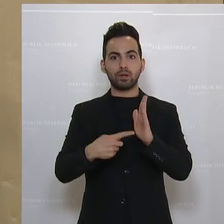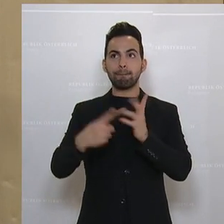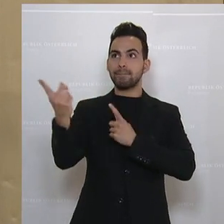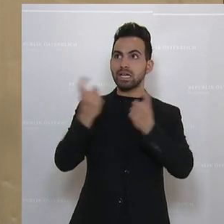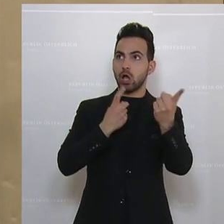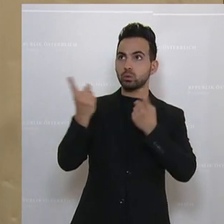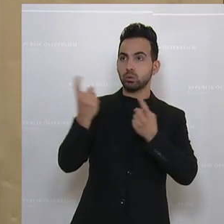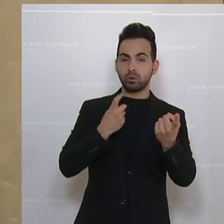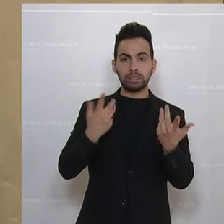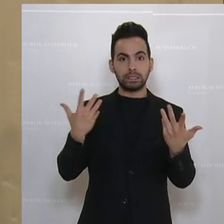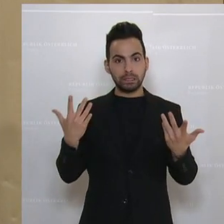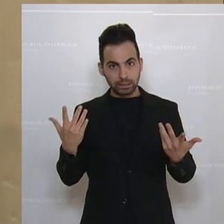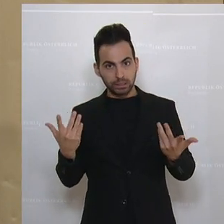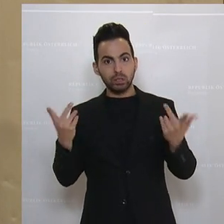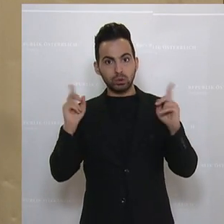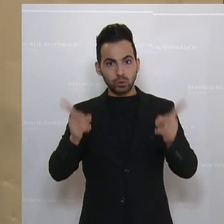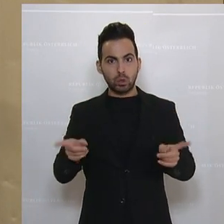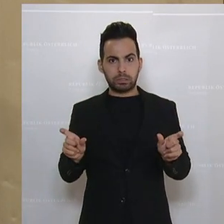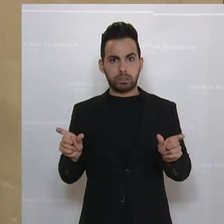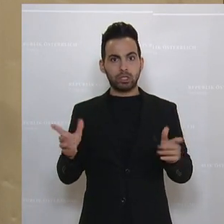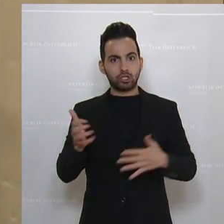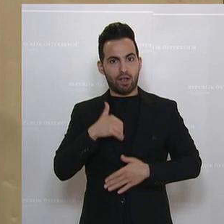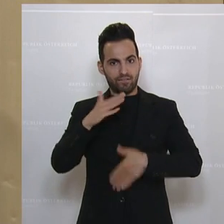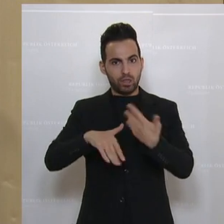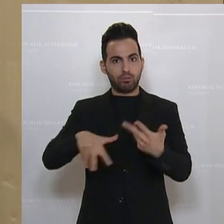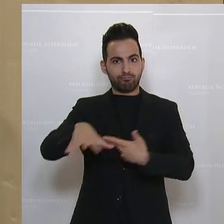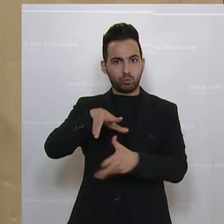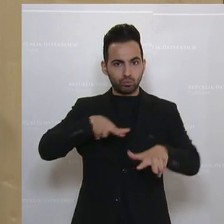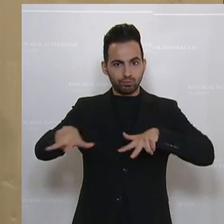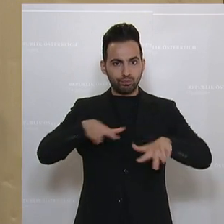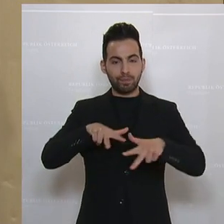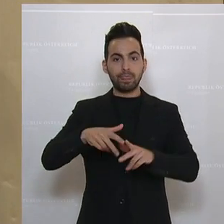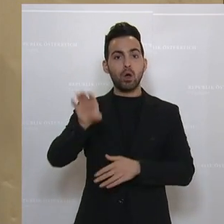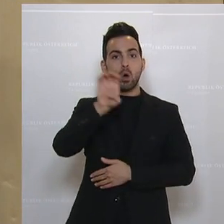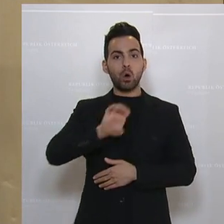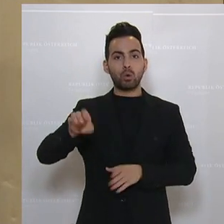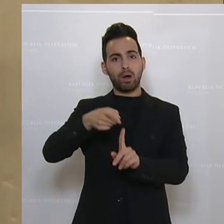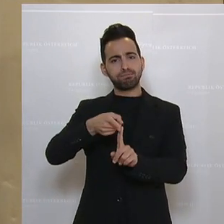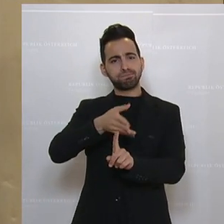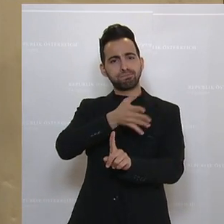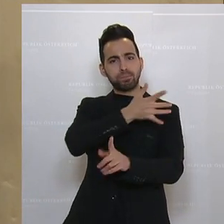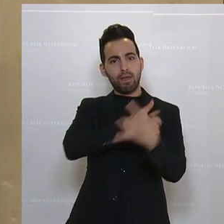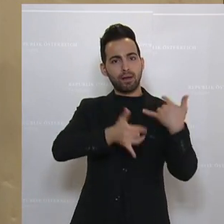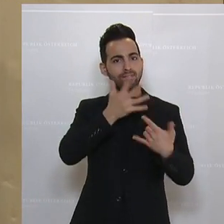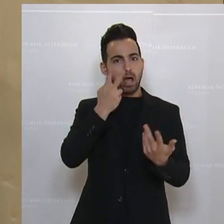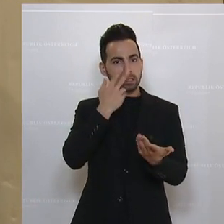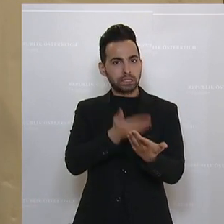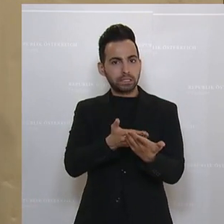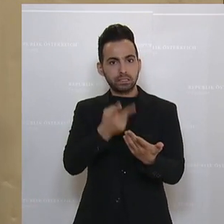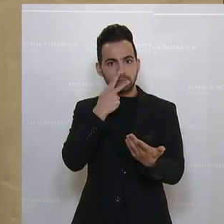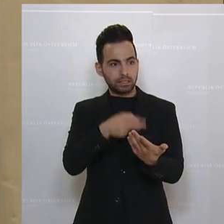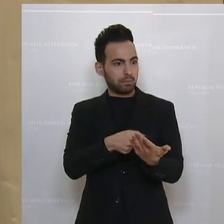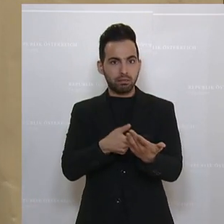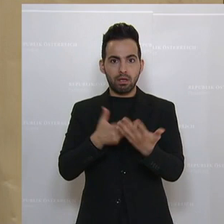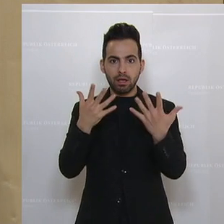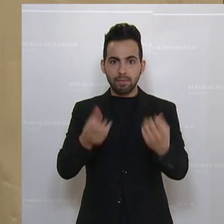eine globale Herausforderung auch gewachsen ist. Denn was hat sich in Europa in den letzten Jahren gezeigt? Es hat sich gezeigt,